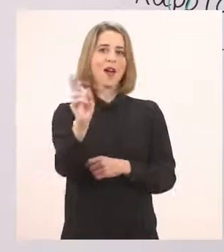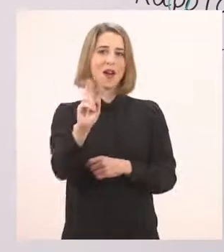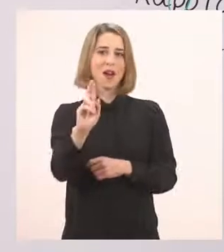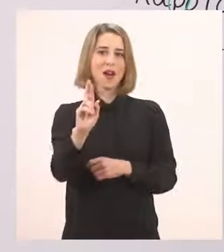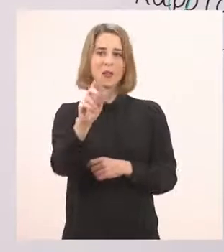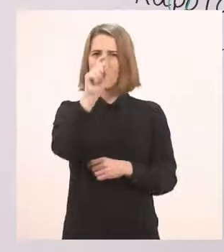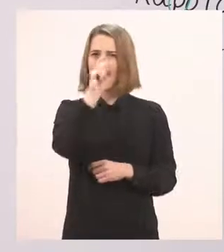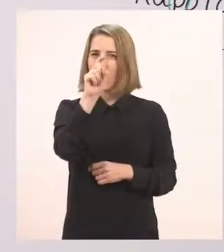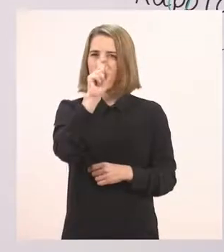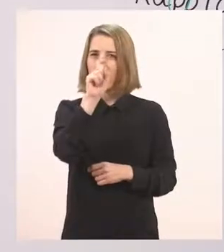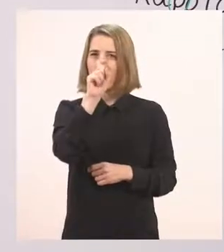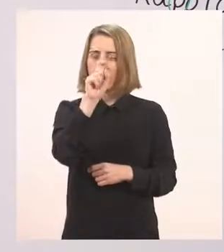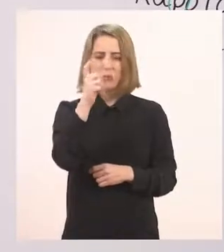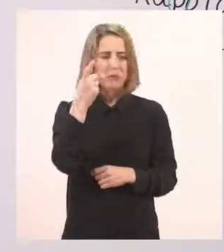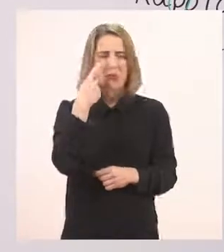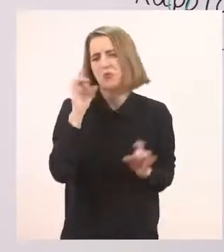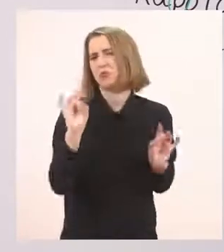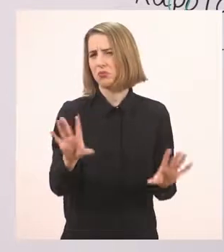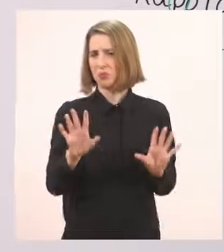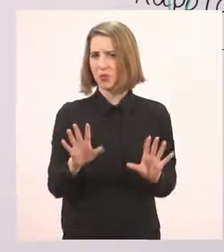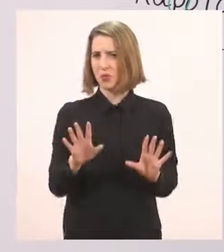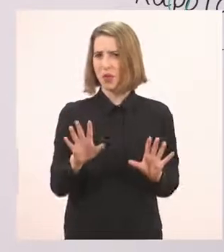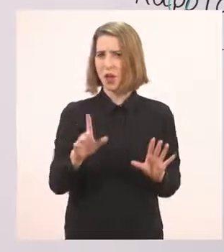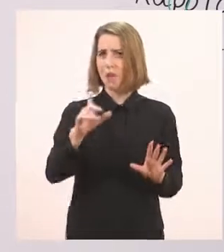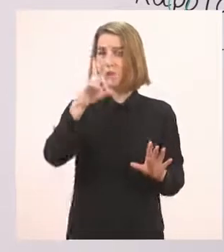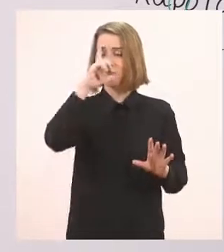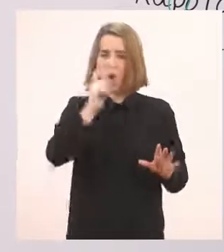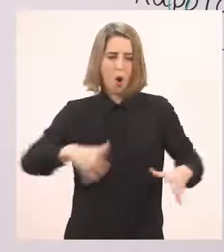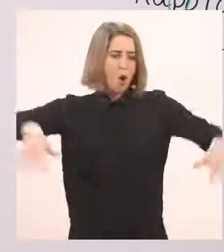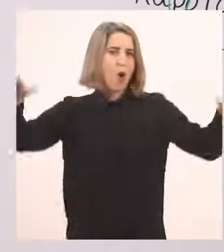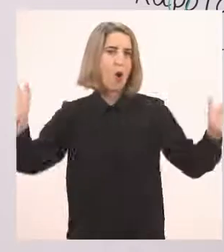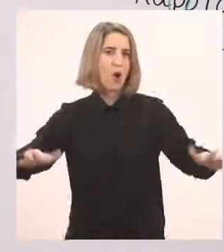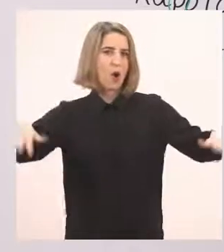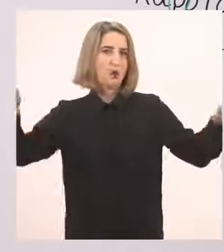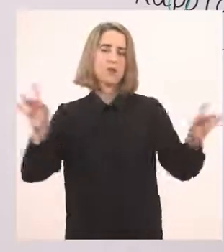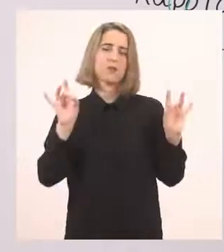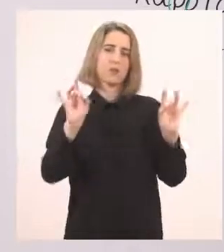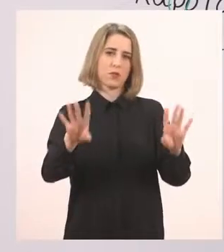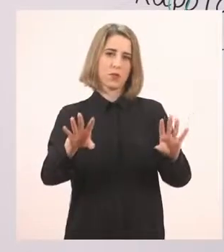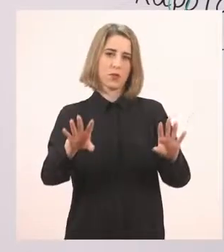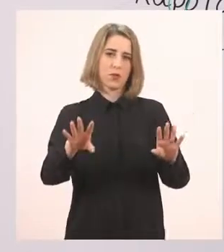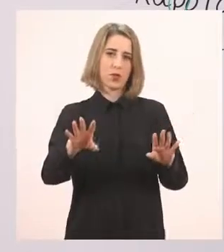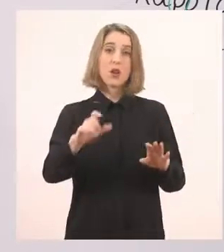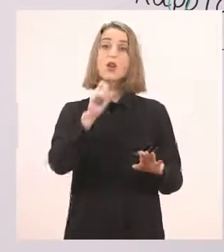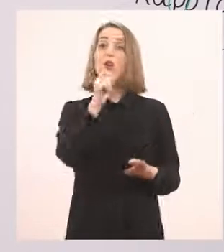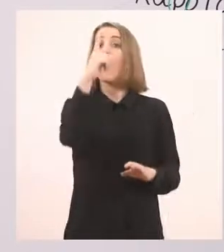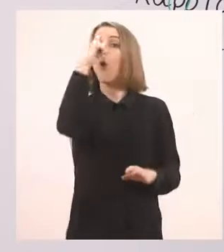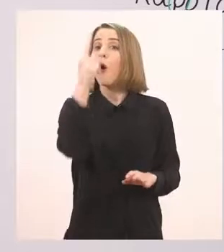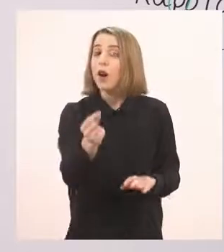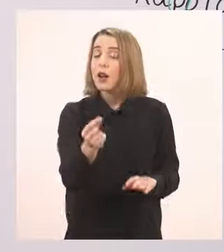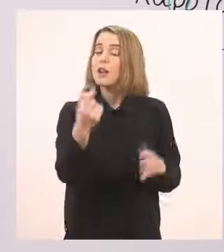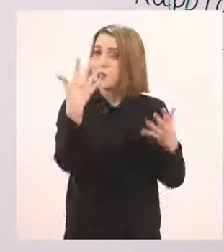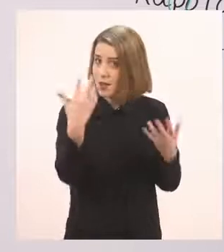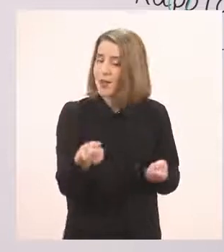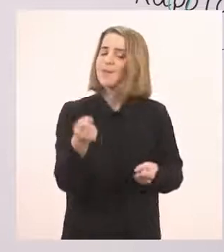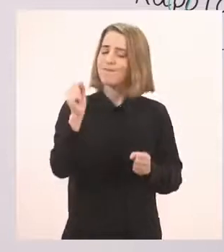Κότα. Δεν βλέπω ούτε ακούω ρ. Αετός. Ούτε εδώ. Και κόρακας. Ακούω.